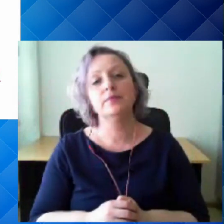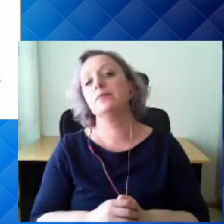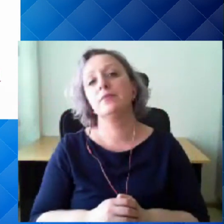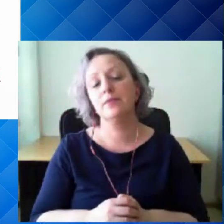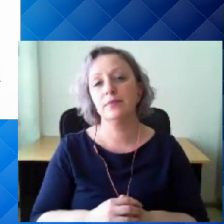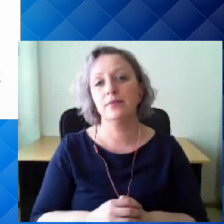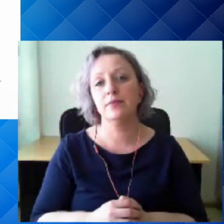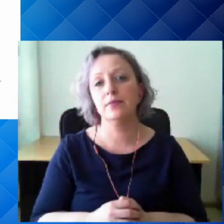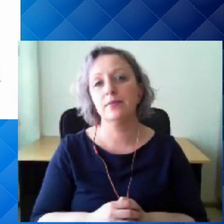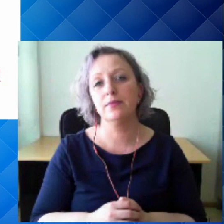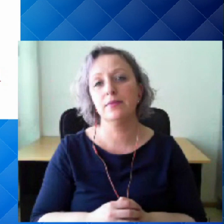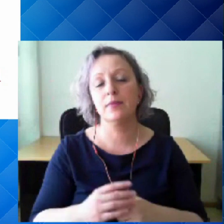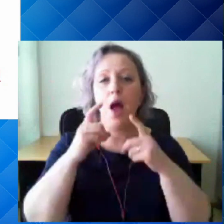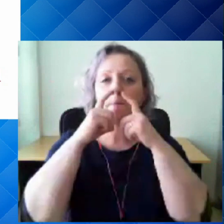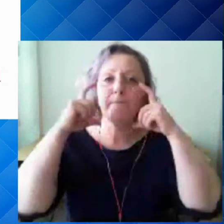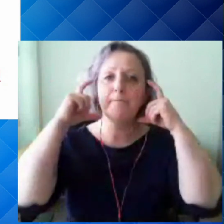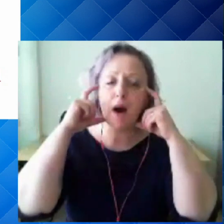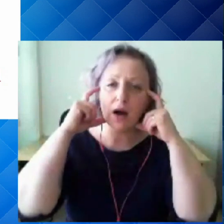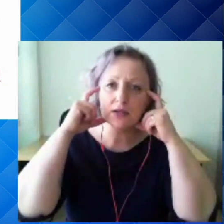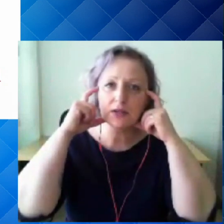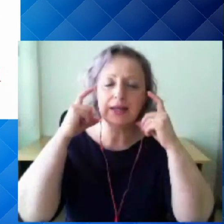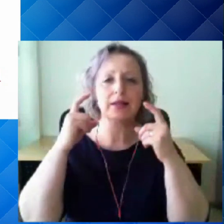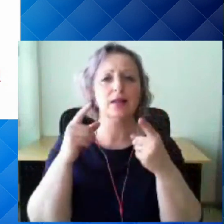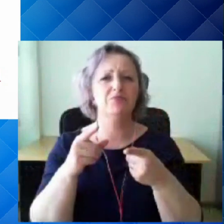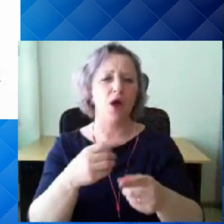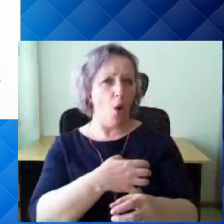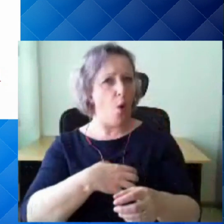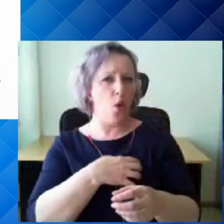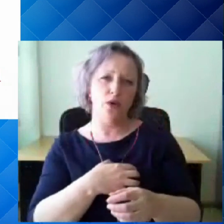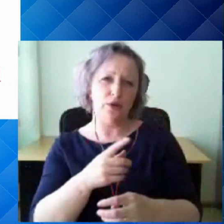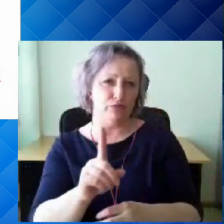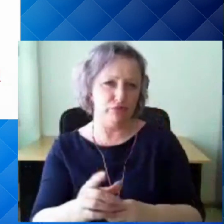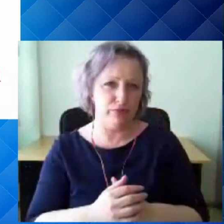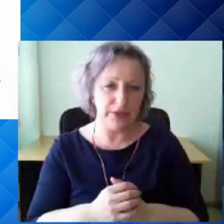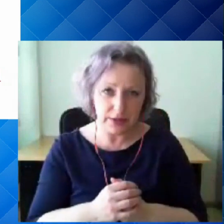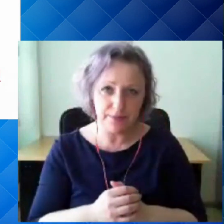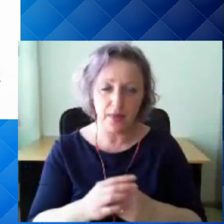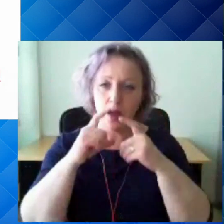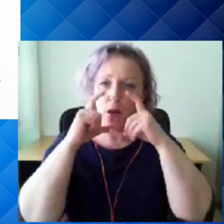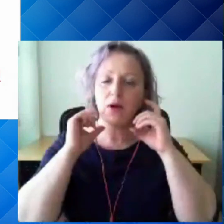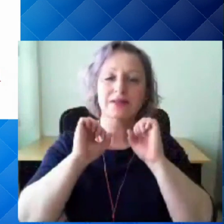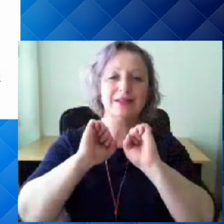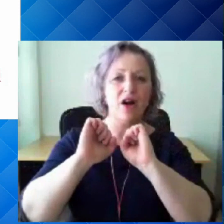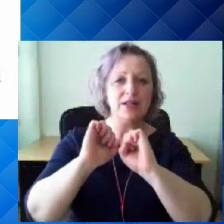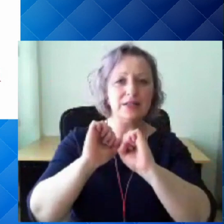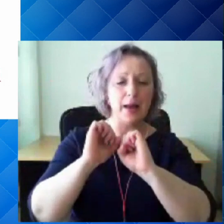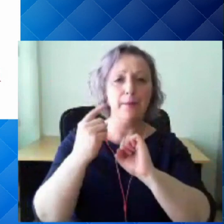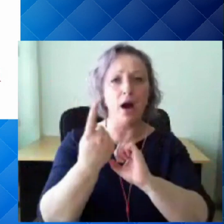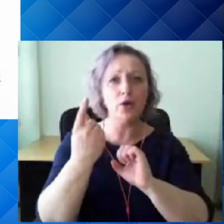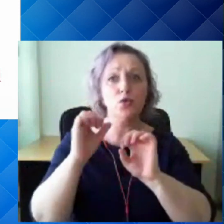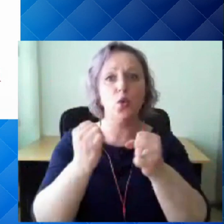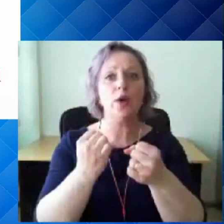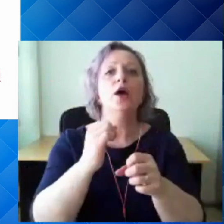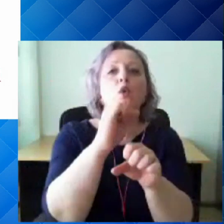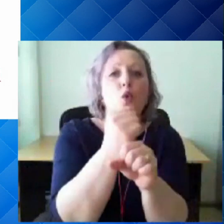Mis on maskide kandmise juures väga oluline? Mask kaitseb ainult siis, kui ta on kuiv ja ta on